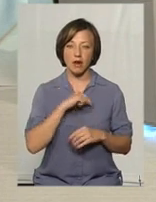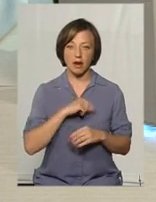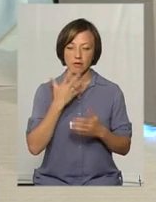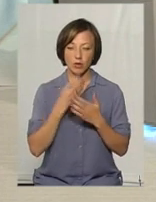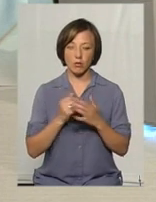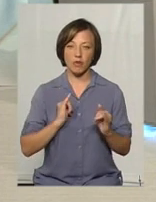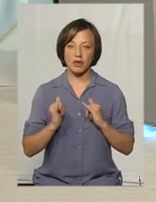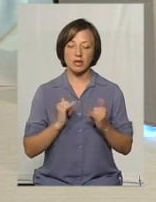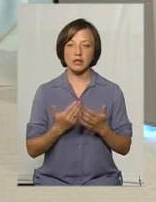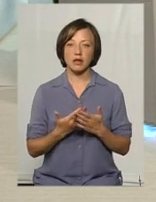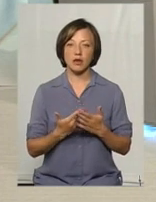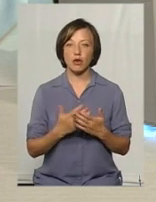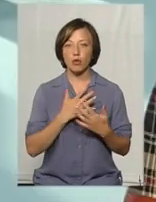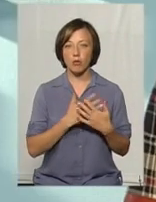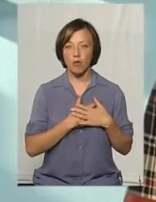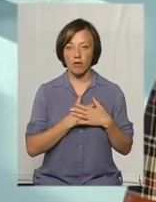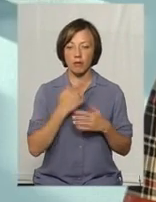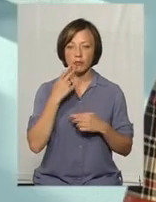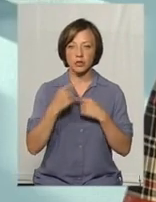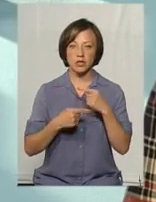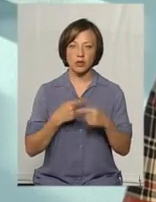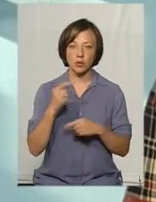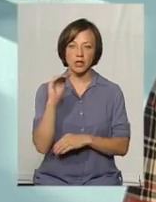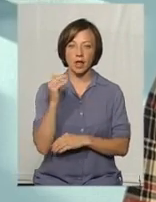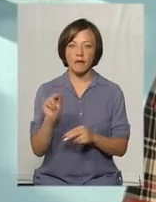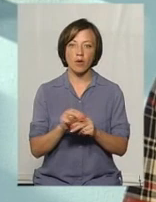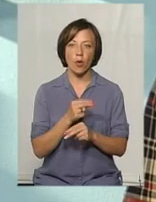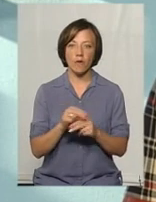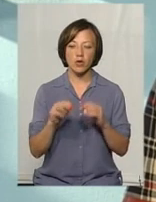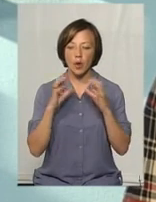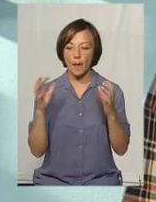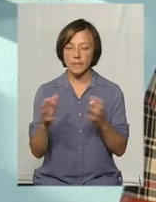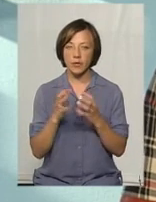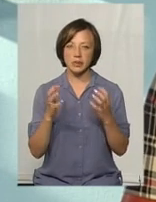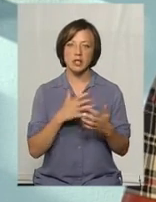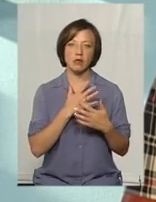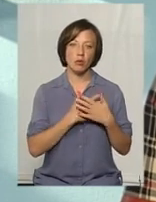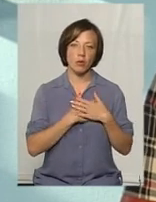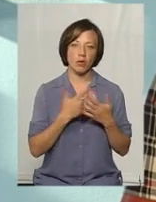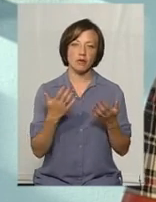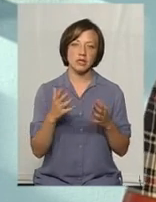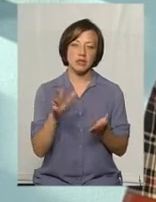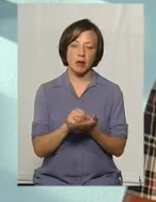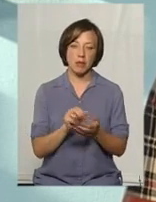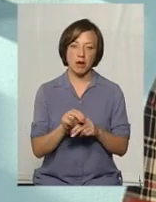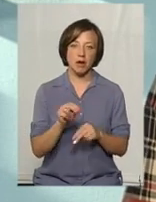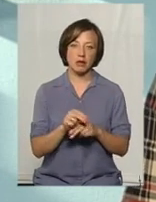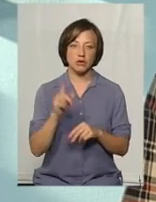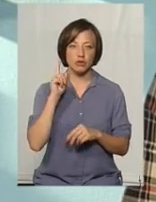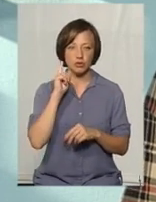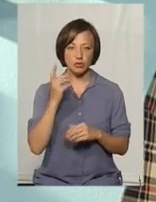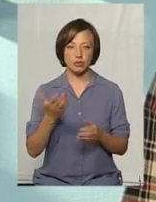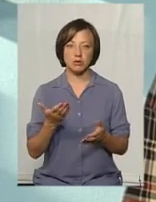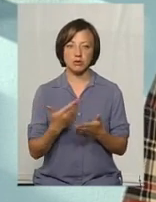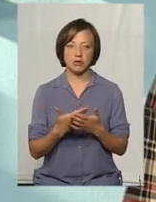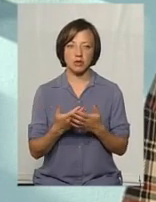Якщо це любов, постійно дитина виховується в опіці, любові, її люблять, з нею займаються, її чують.